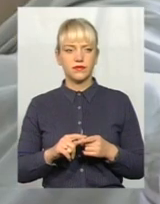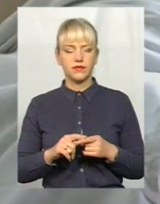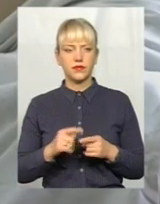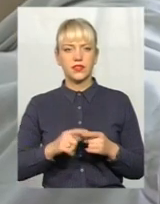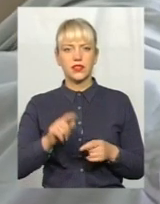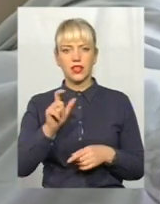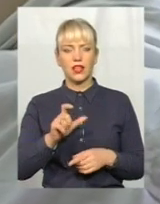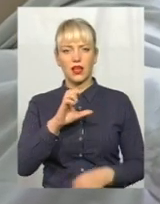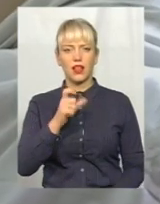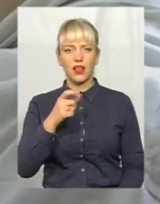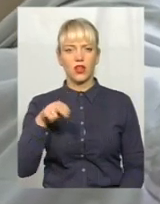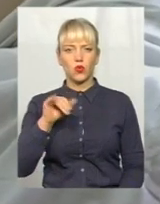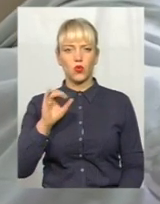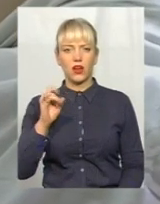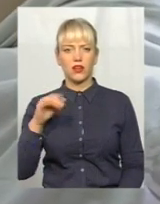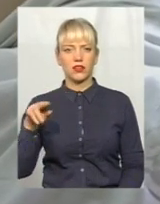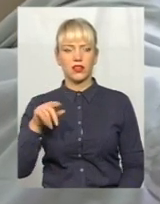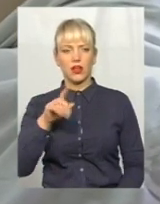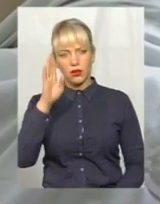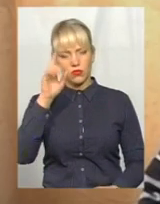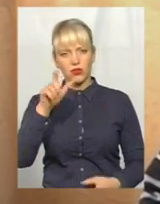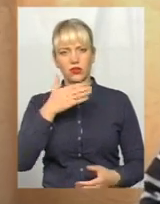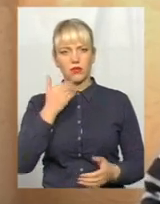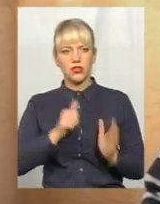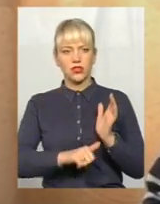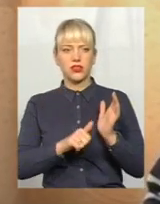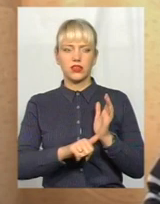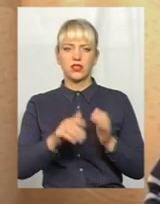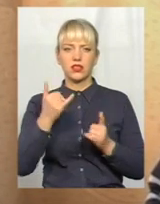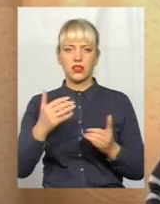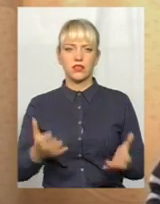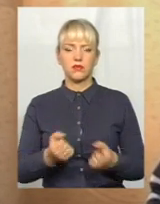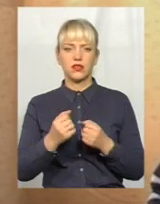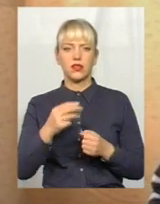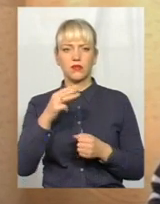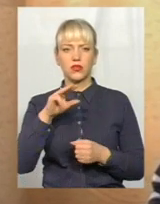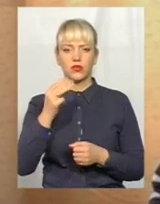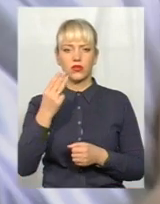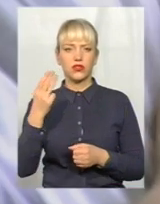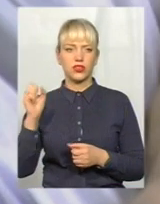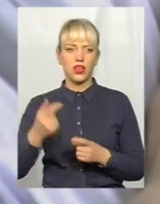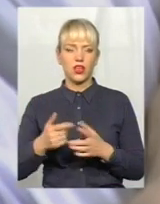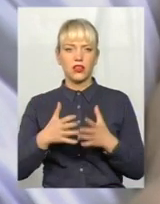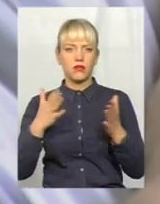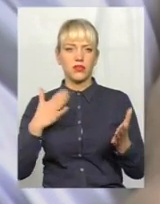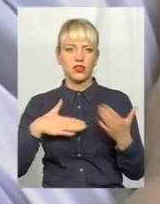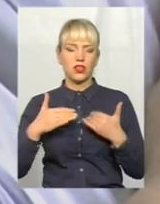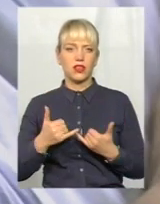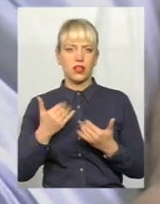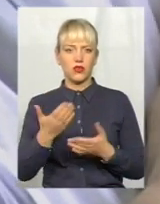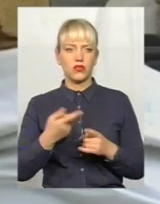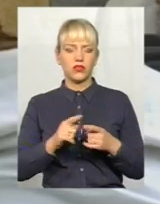Це Едуард, якому ще нема і 60-ти. Зараз чоловіка підтримує те, що. А найбільша радість для нього –